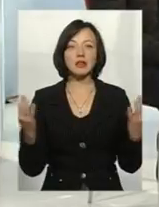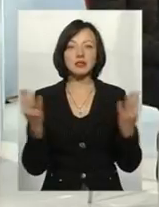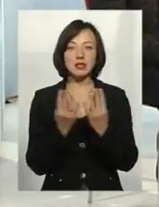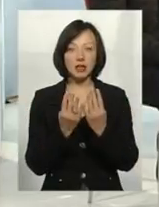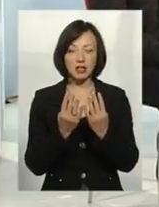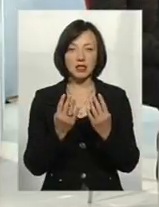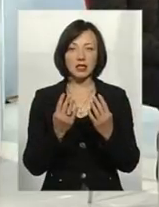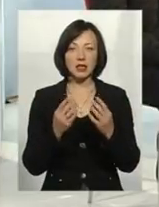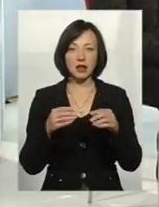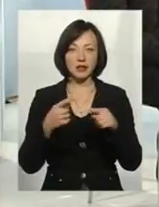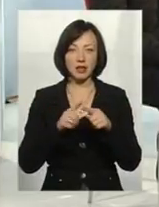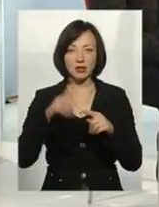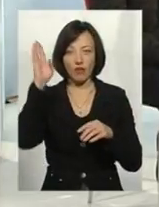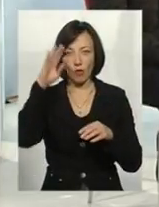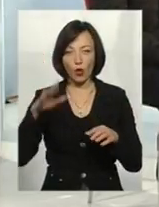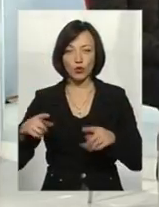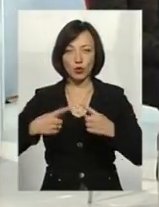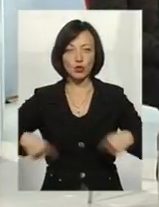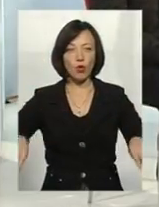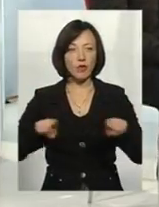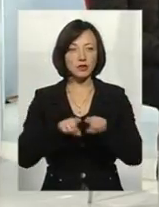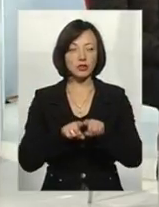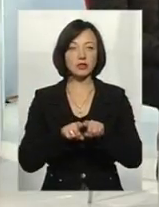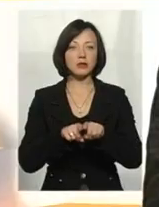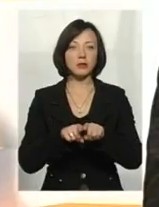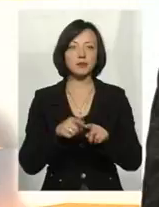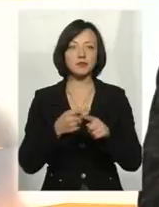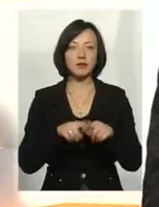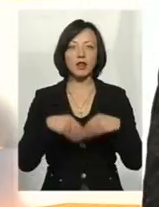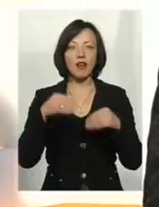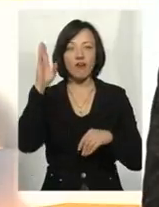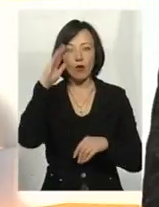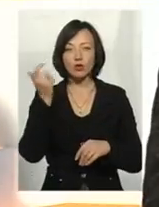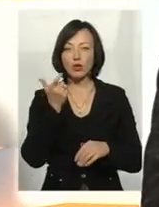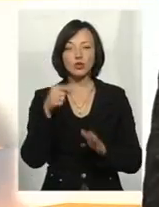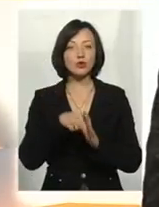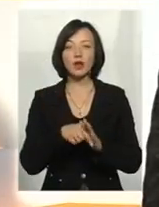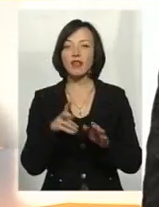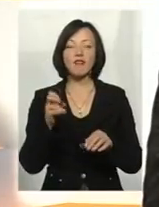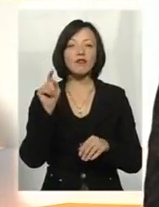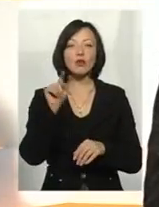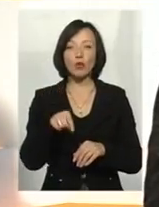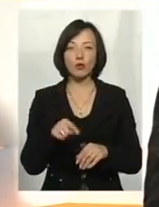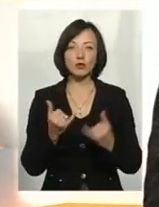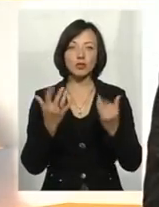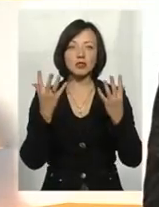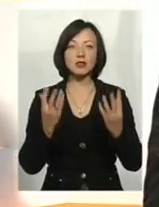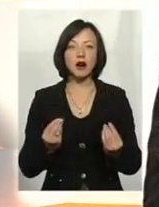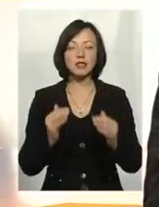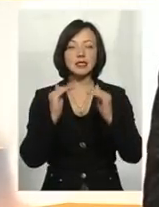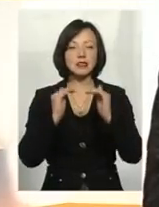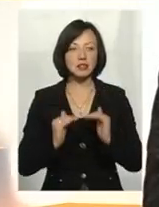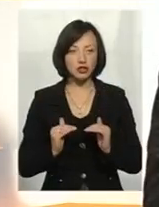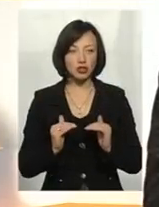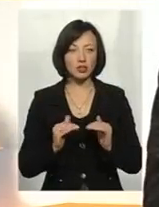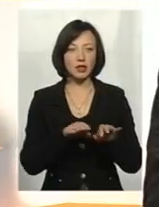шлюзи з нашого водосховища дає водгосп. Але суть не в тому, на сьогоднішній день йде різке зниження